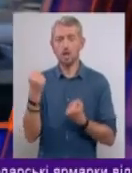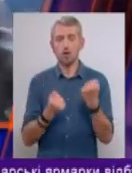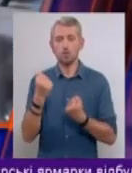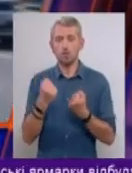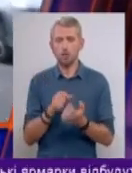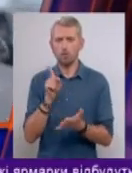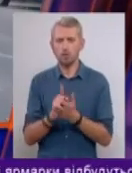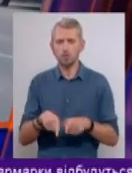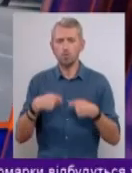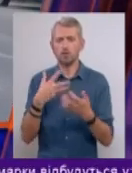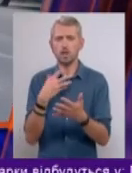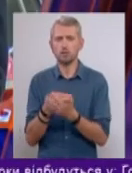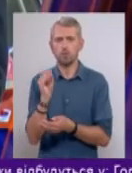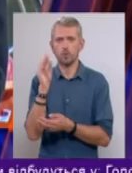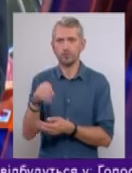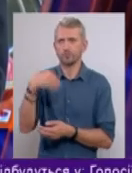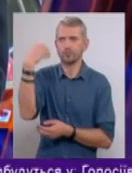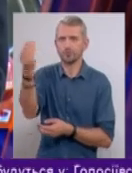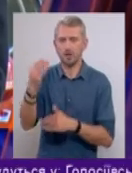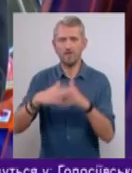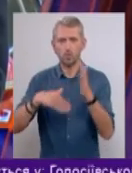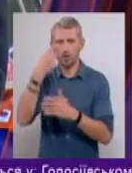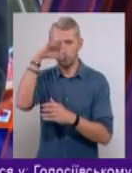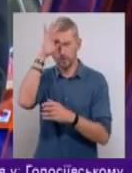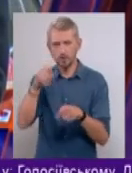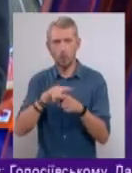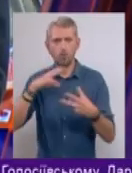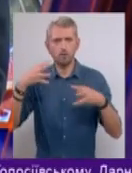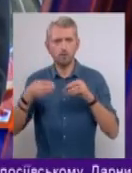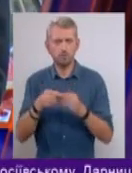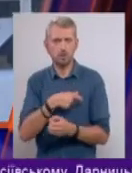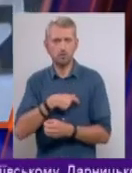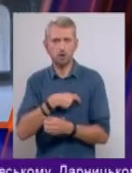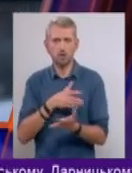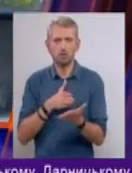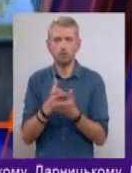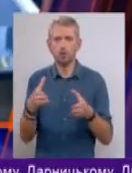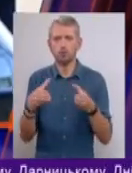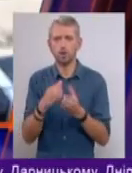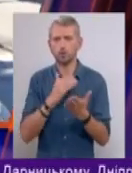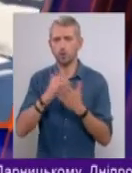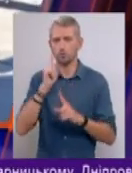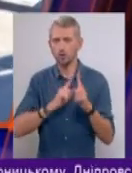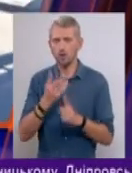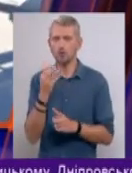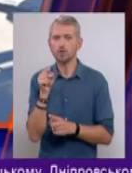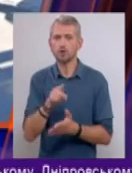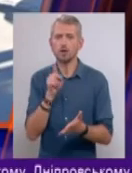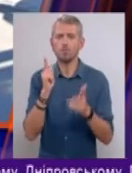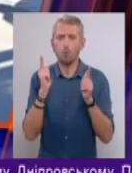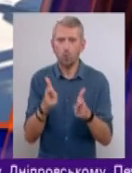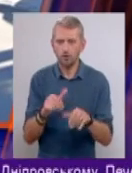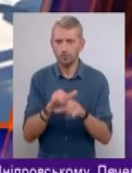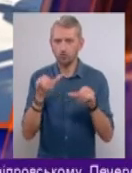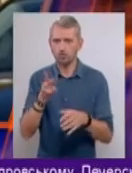повинен передавати своє посвідчення в руки поліцейського. До такого висновку дійшли депутати профільного комітету Верховної Ради. А ще вони погодилися зі